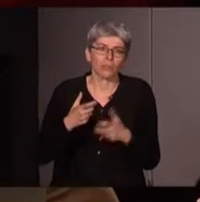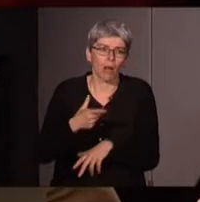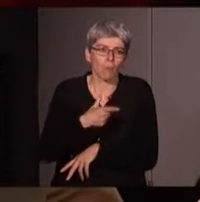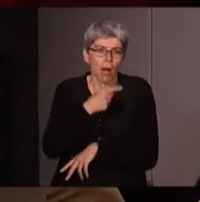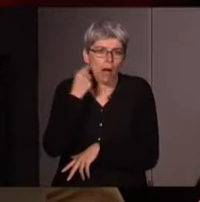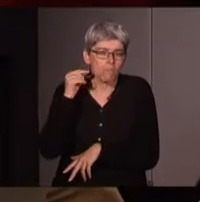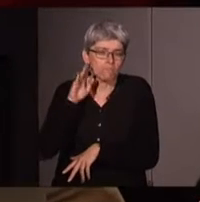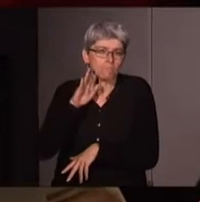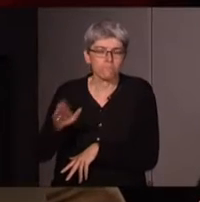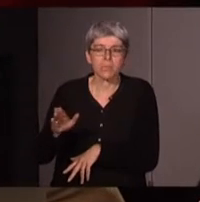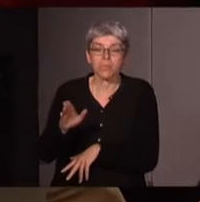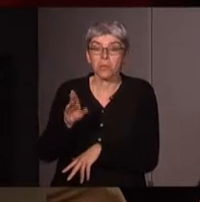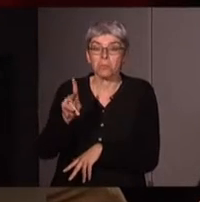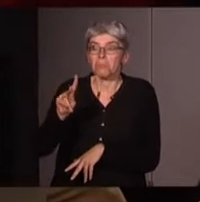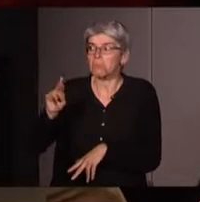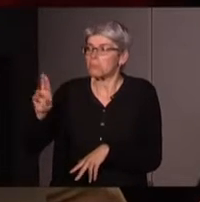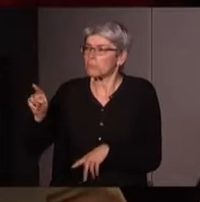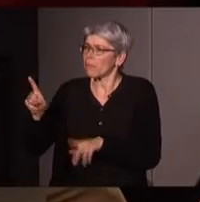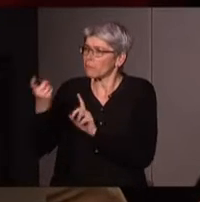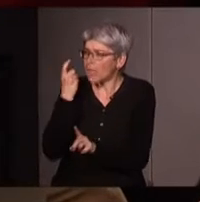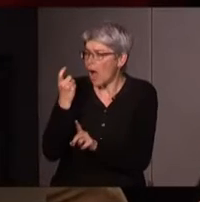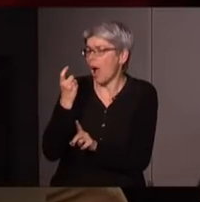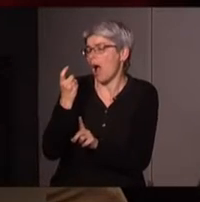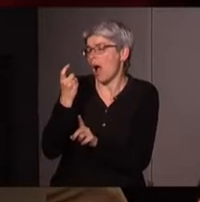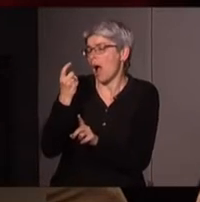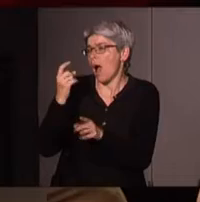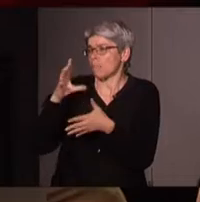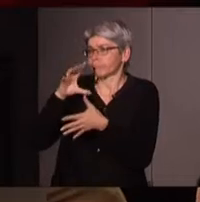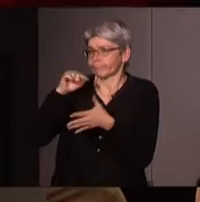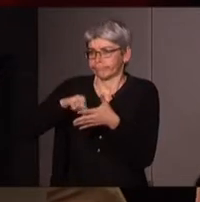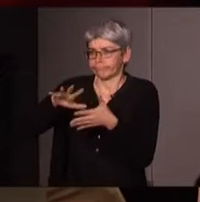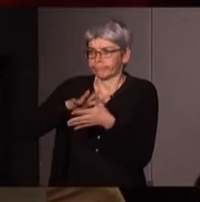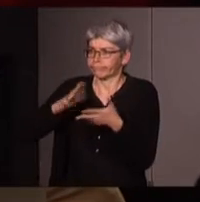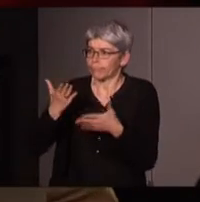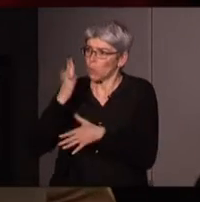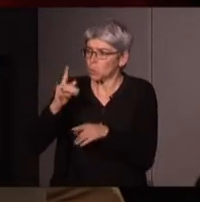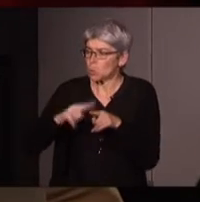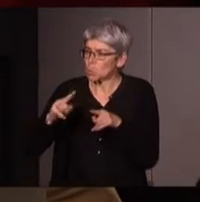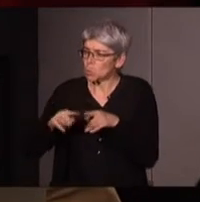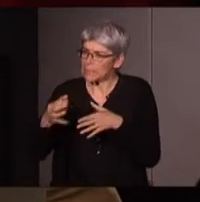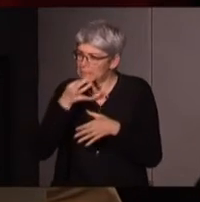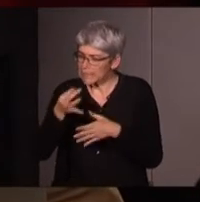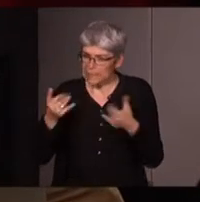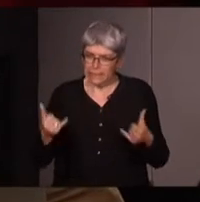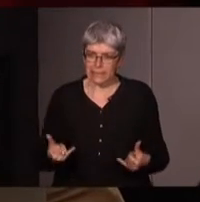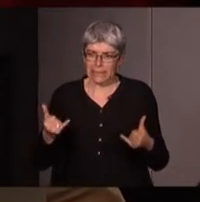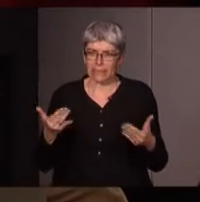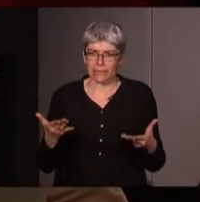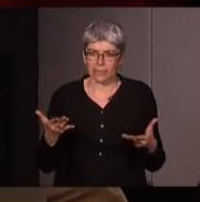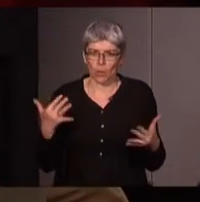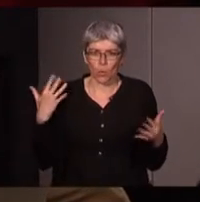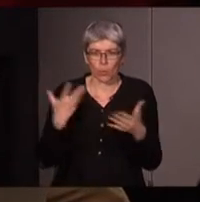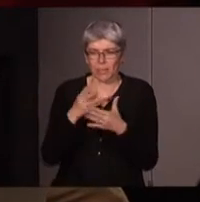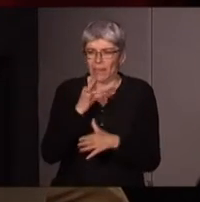Grossfogel, qui est un latino-américain, mais d'autres choses qui sont dites ici aussi dans le